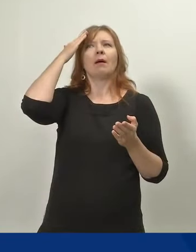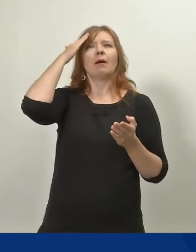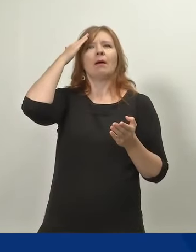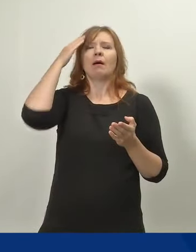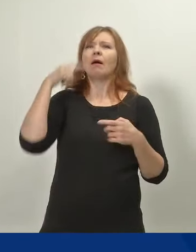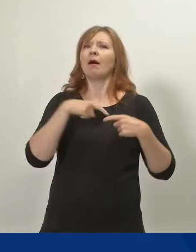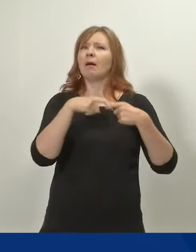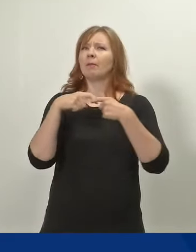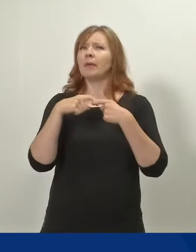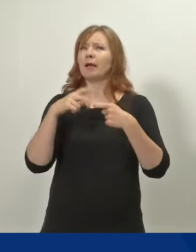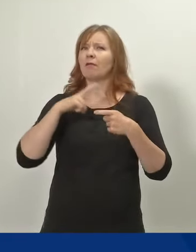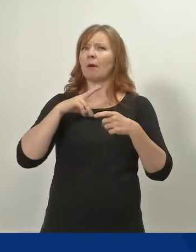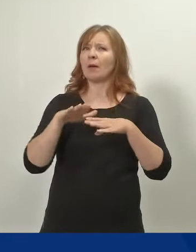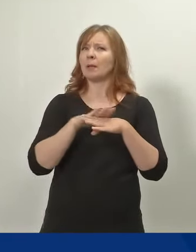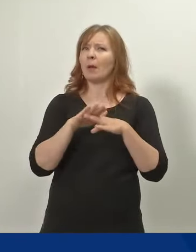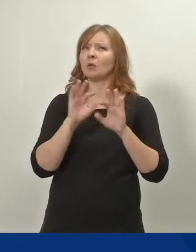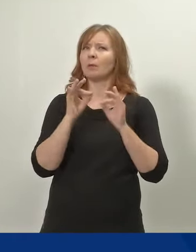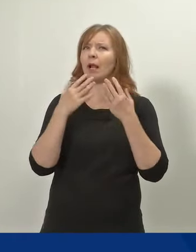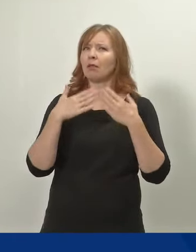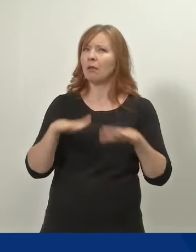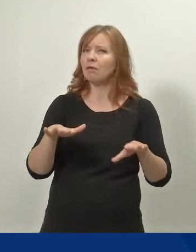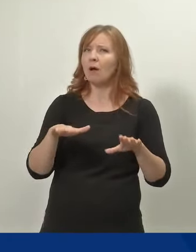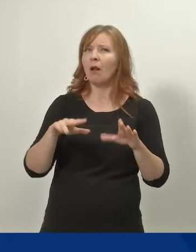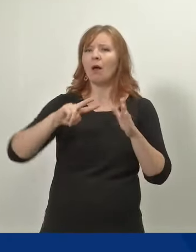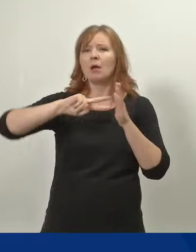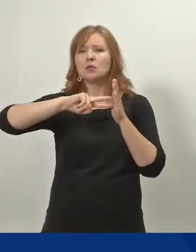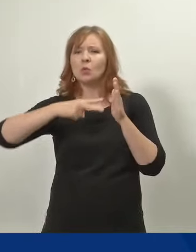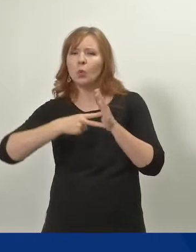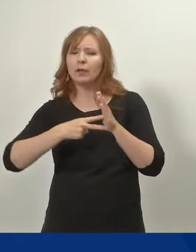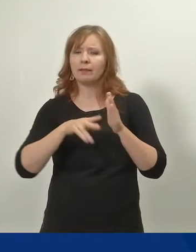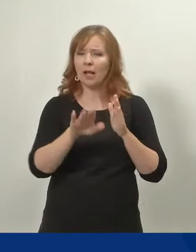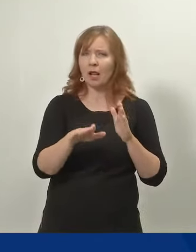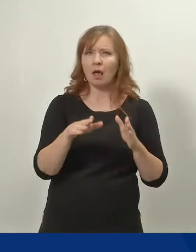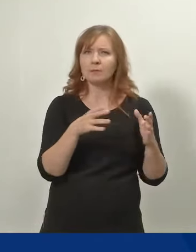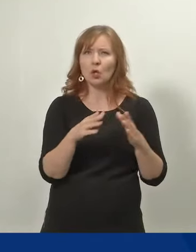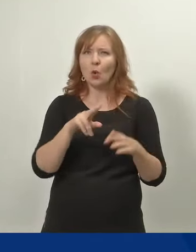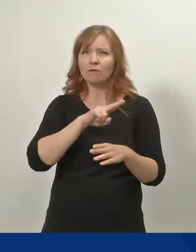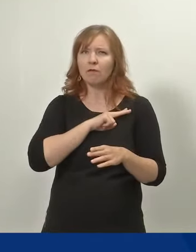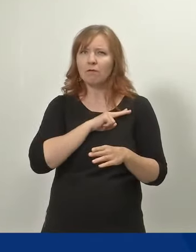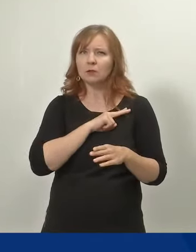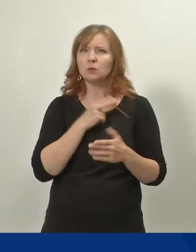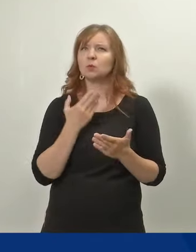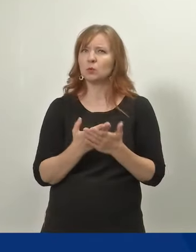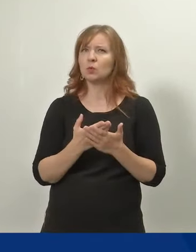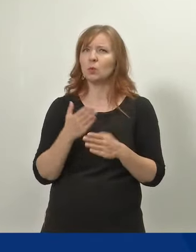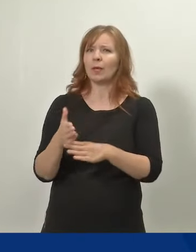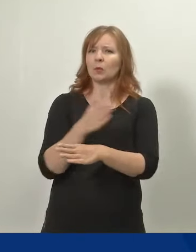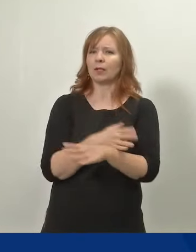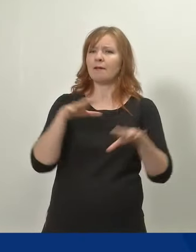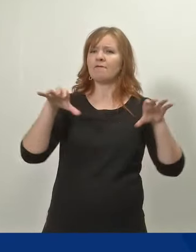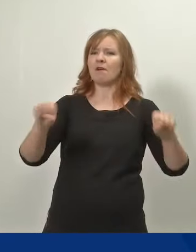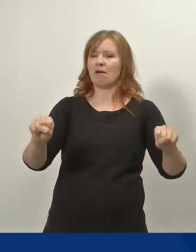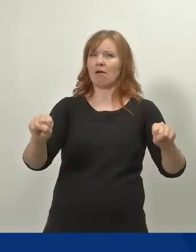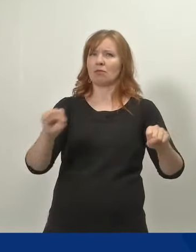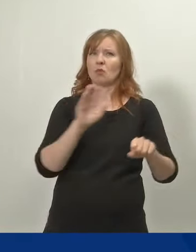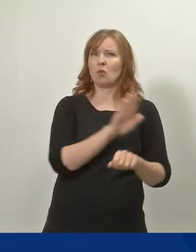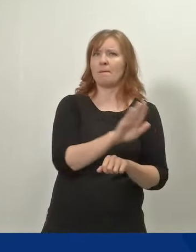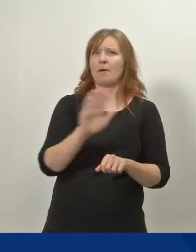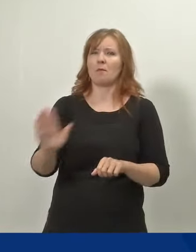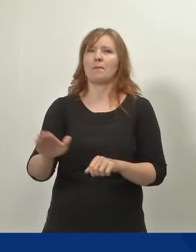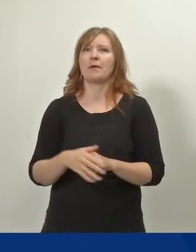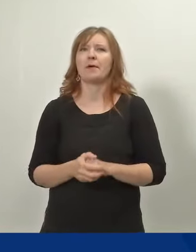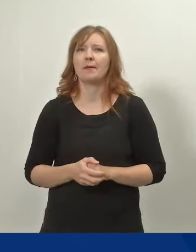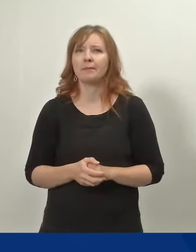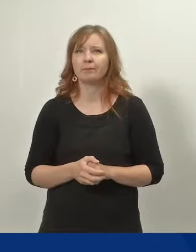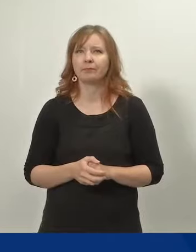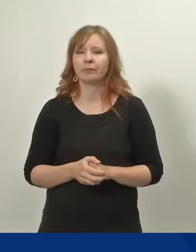perhevapaiden käyttöön ja suunnittelemaan lapsen hoivavastuun jakamista. Tietysti